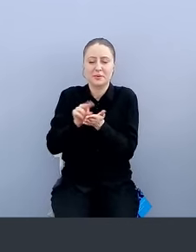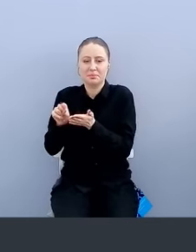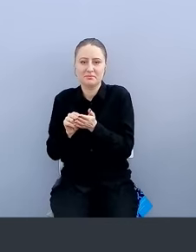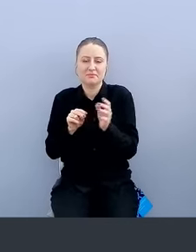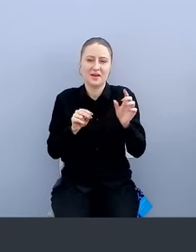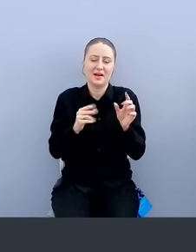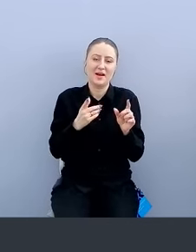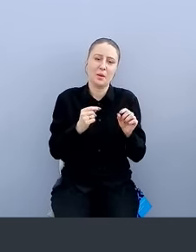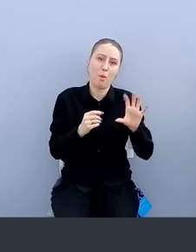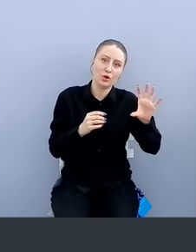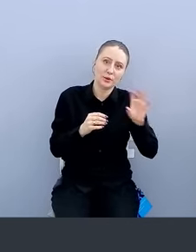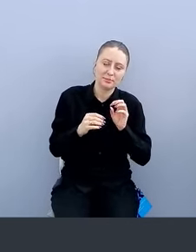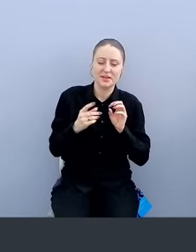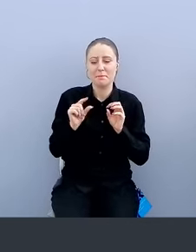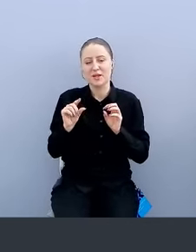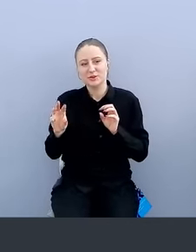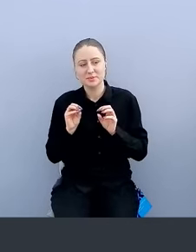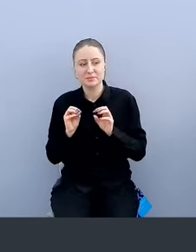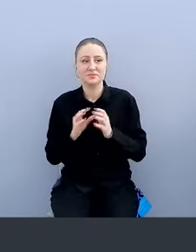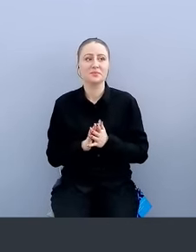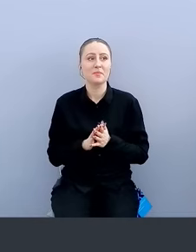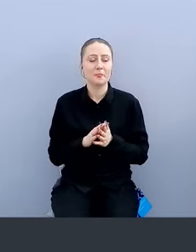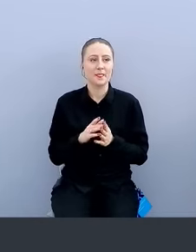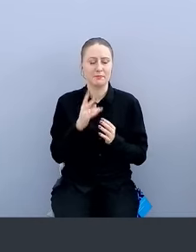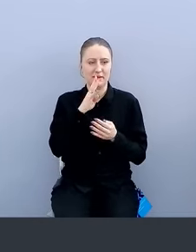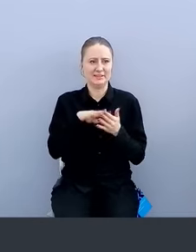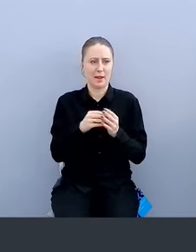Почему-то у меня сразу вся схема отвразилась. ладно.